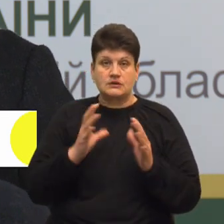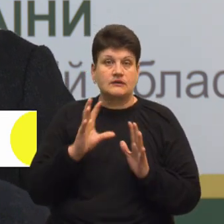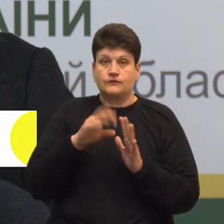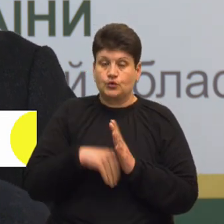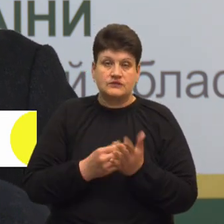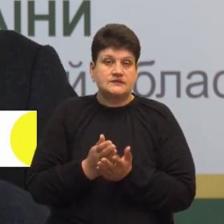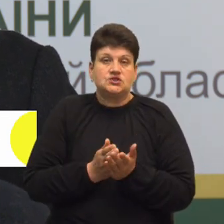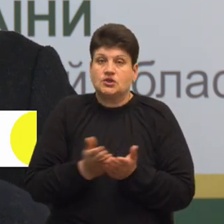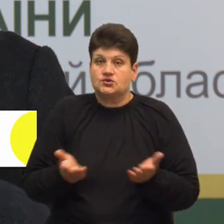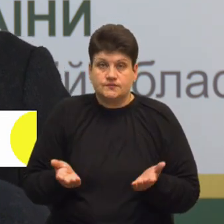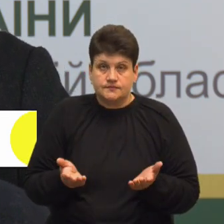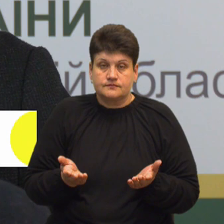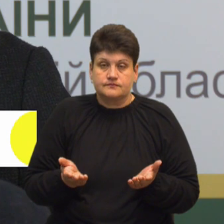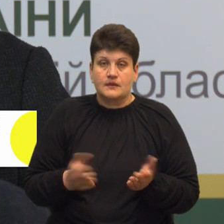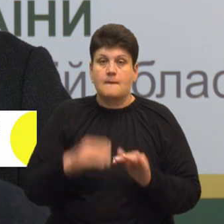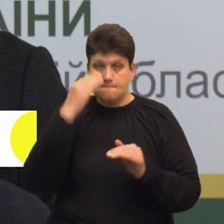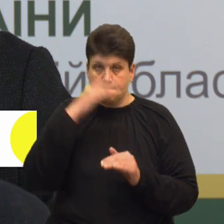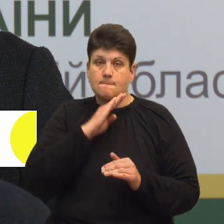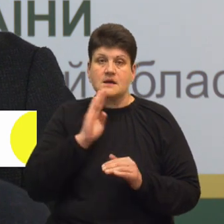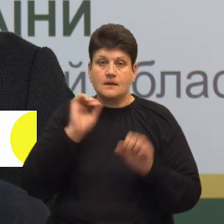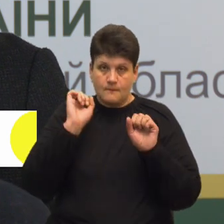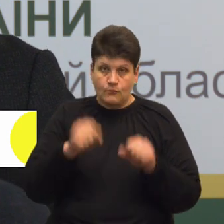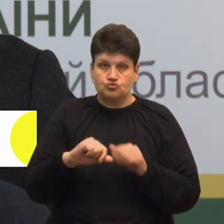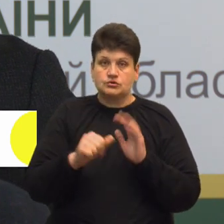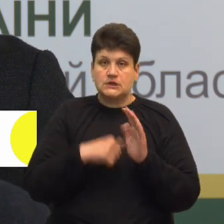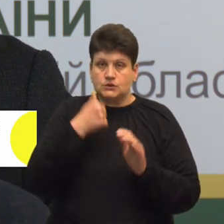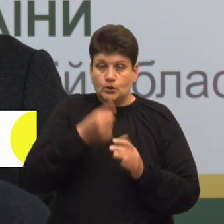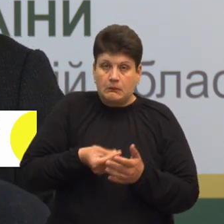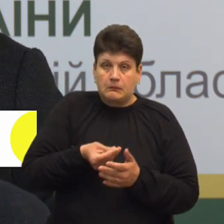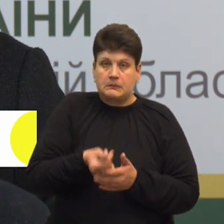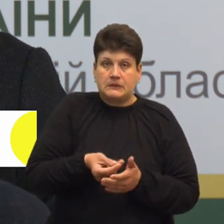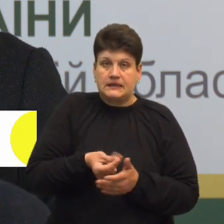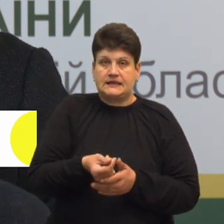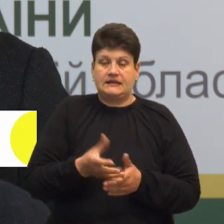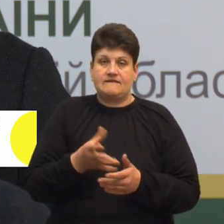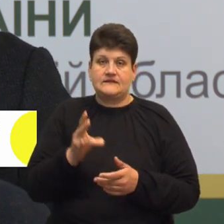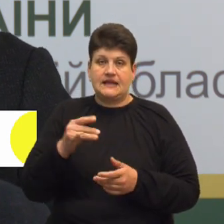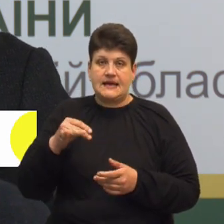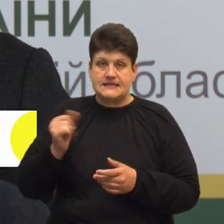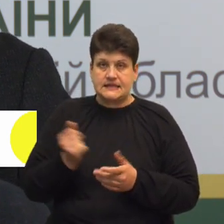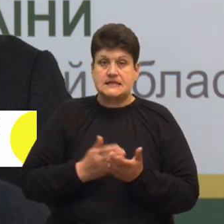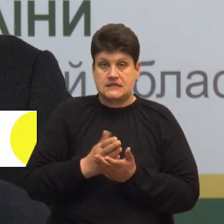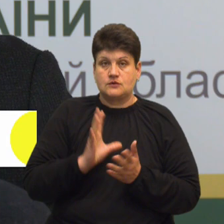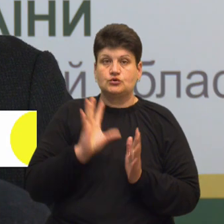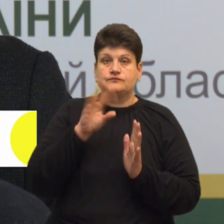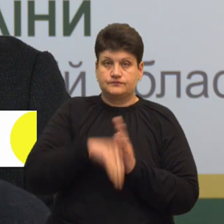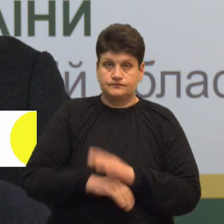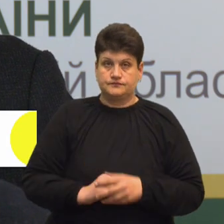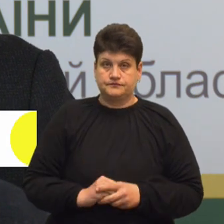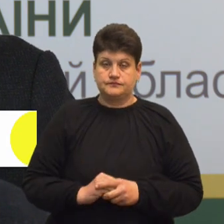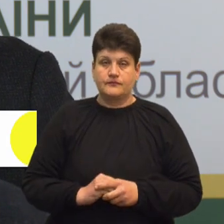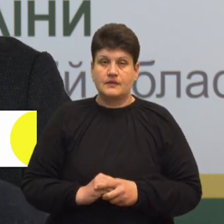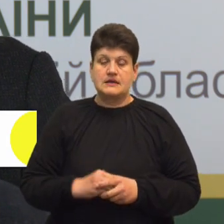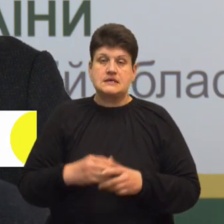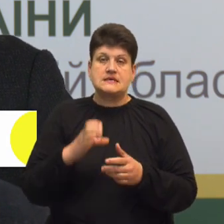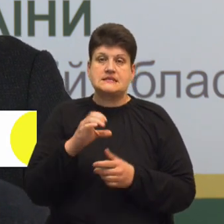страхового стажу, батьки можуть з 16 років дітям платити сплачувати внески і страховий стаж буде зараховуватися. Розмір страхових внесків